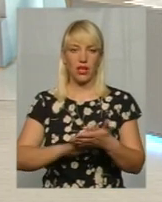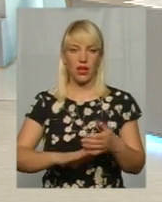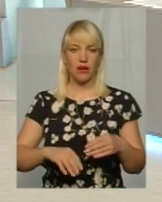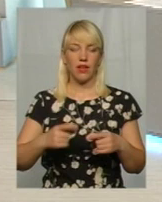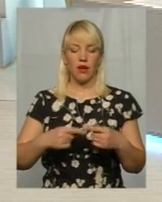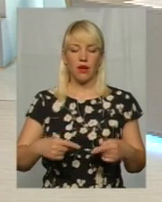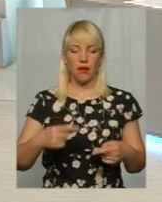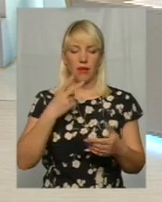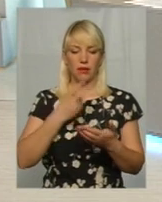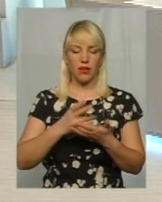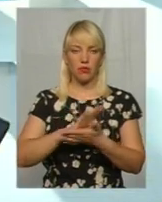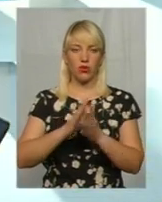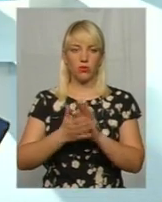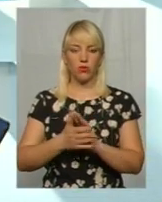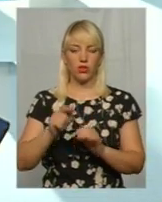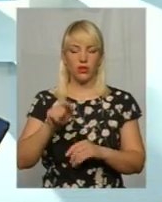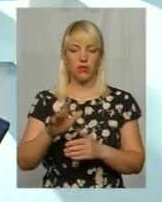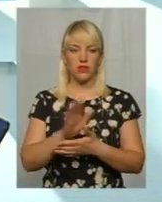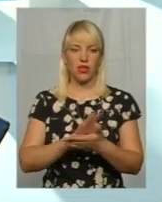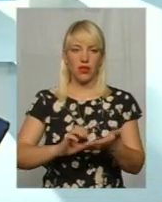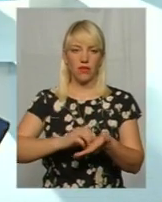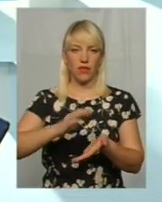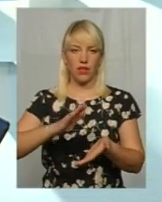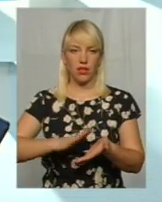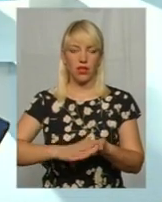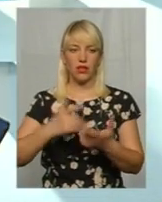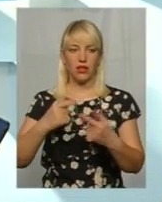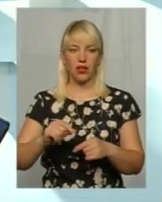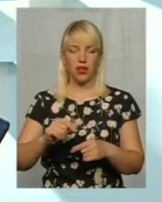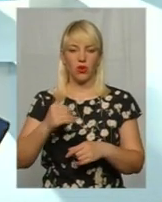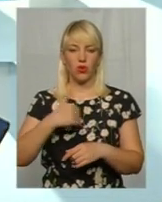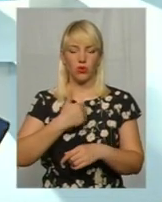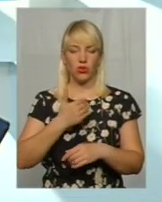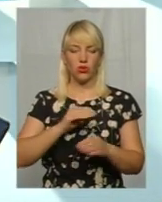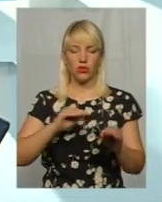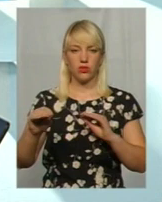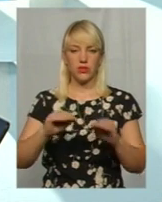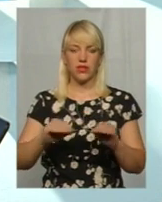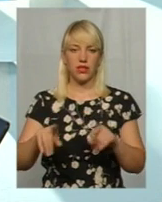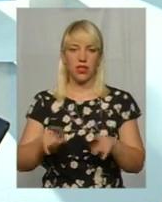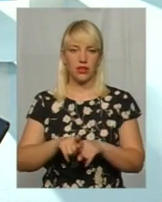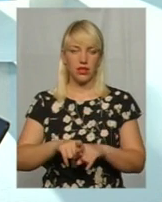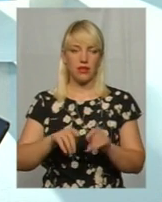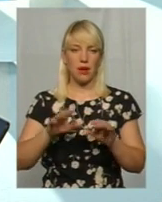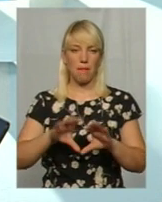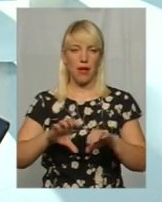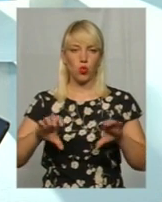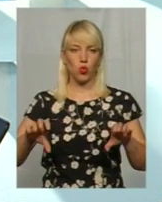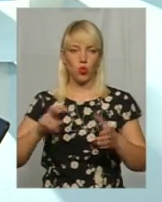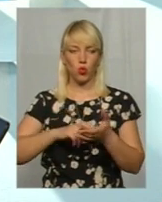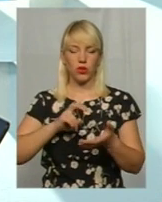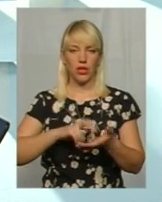положенням. В заяві вносяться відповідні дані про те, де вона хоче розмістити такий батут, хто вона є, свої